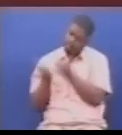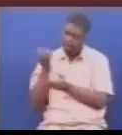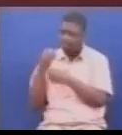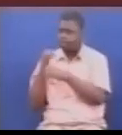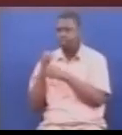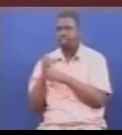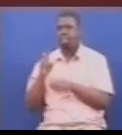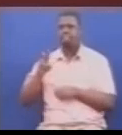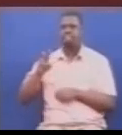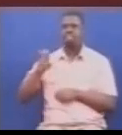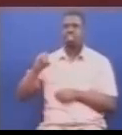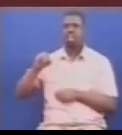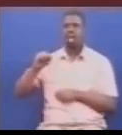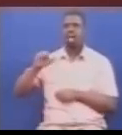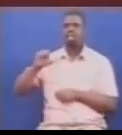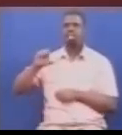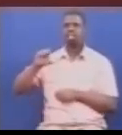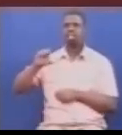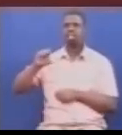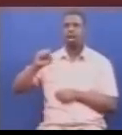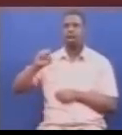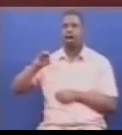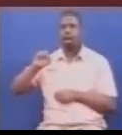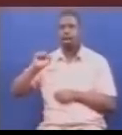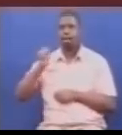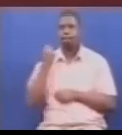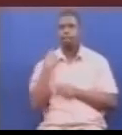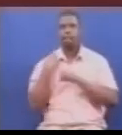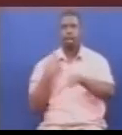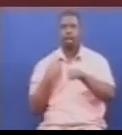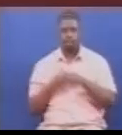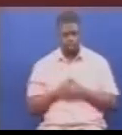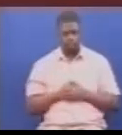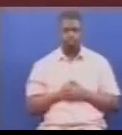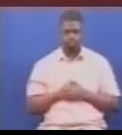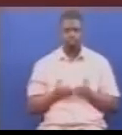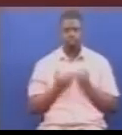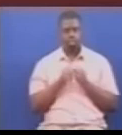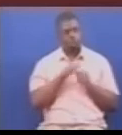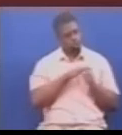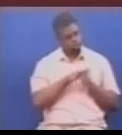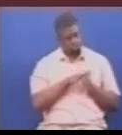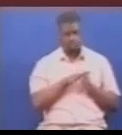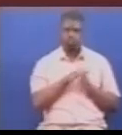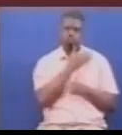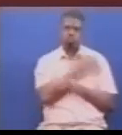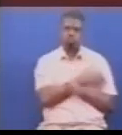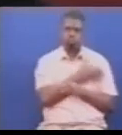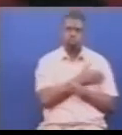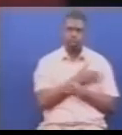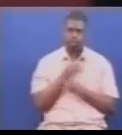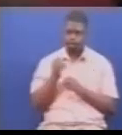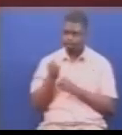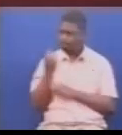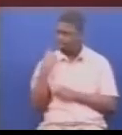files kutoka kwenye kanda nyanda za juu kusini, pamuja na kanda ya kati ambazo zunwaza zikatumia huduma za maabara itaka kupu pale mbea